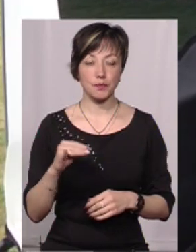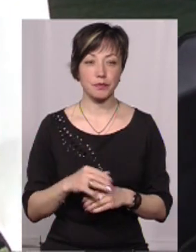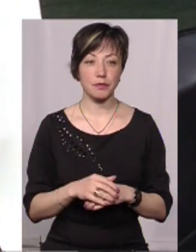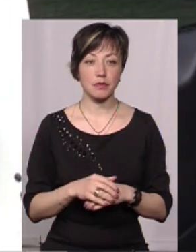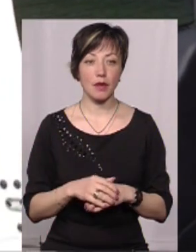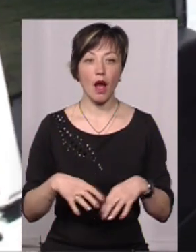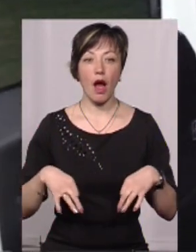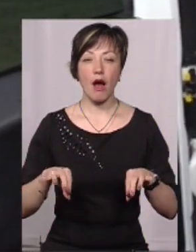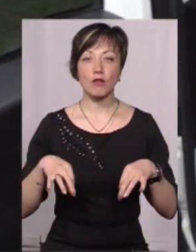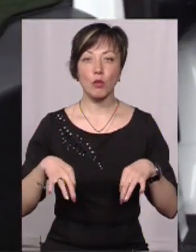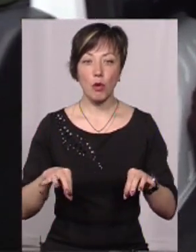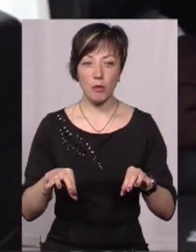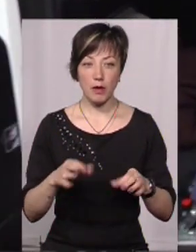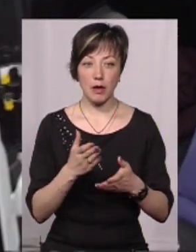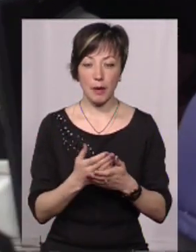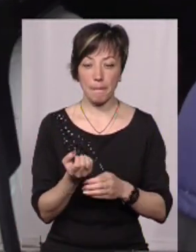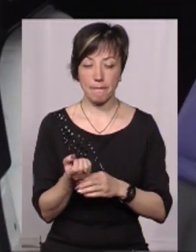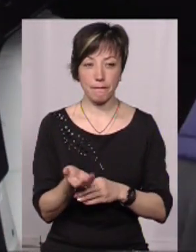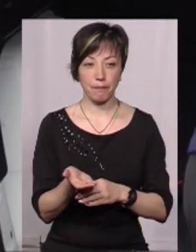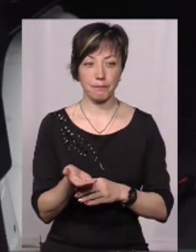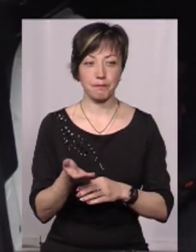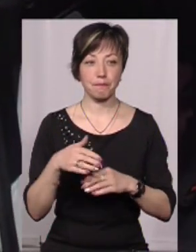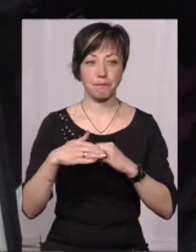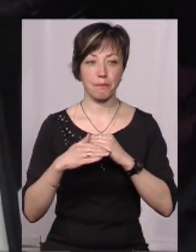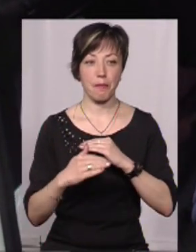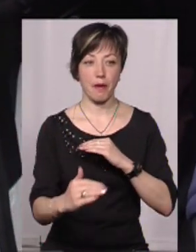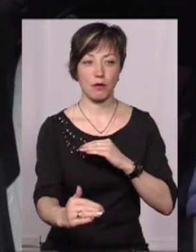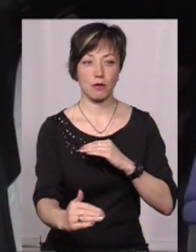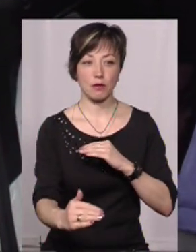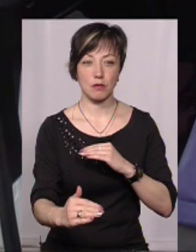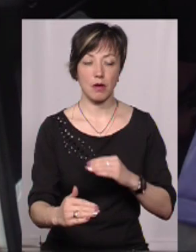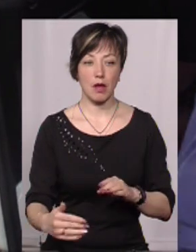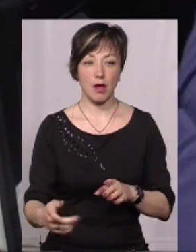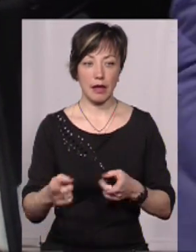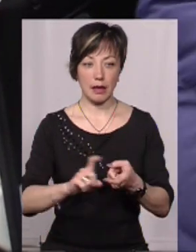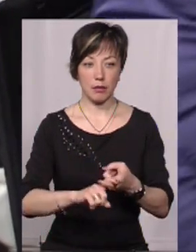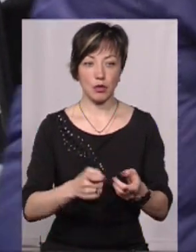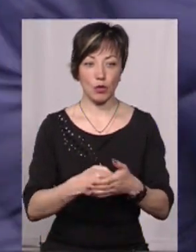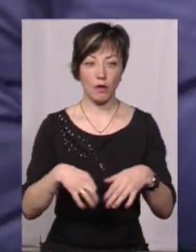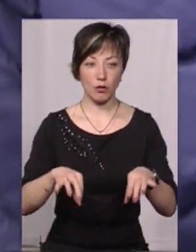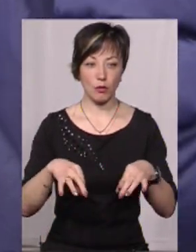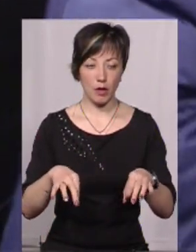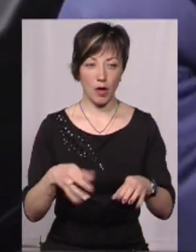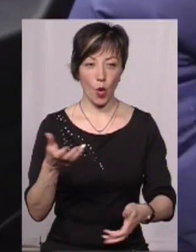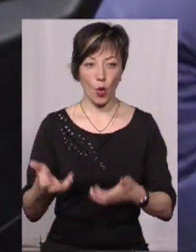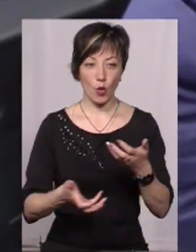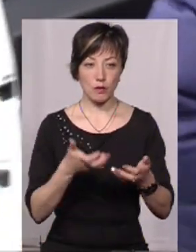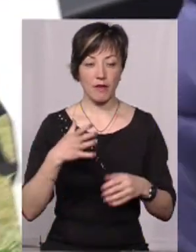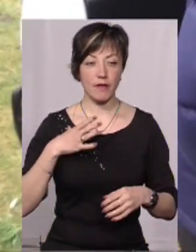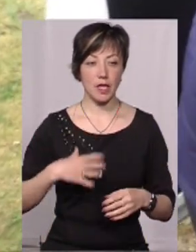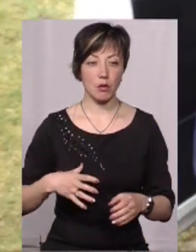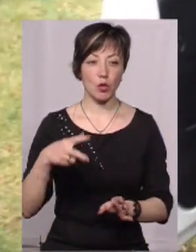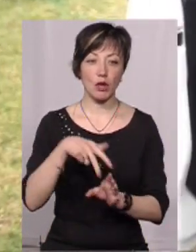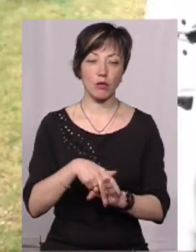обладнано відкидним пандусом, який кріпиться тут же. Автомобіль легкорозбірний, витримує